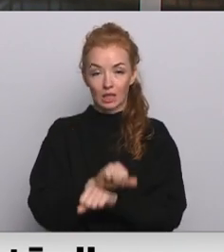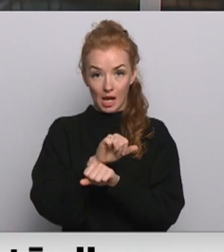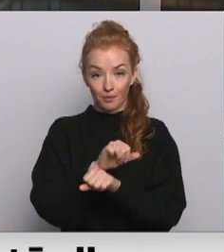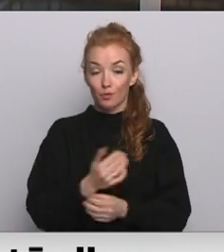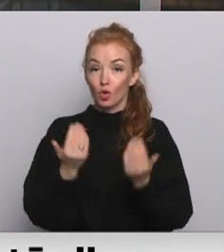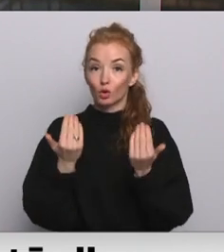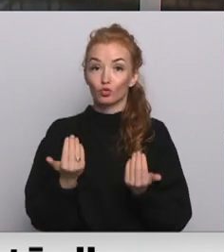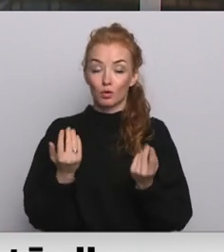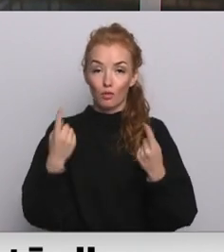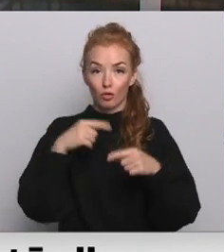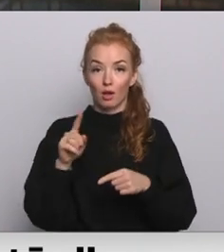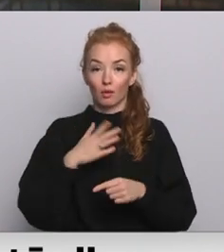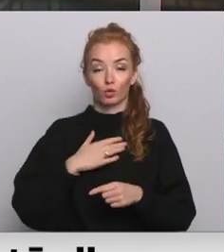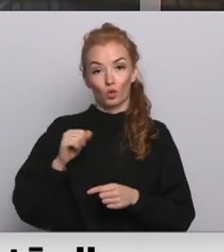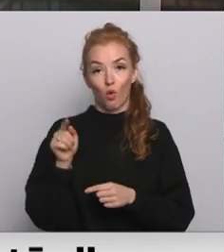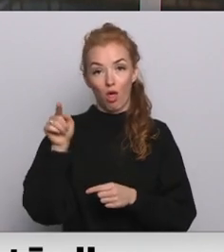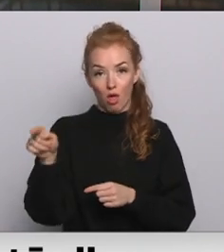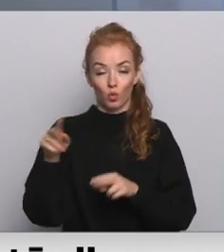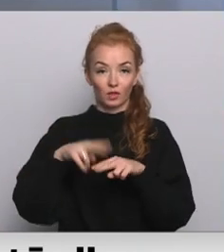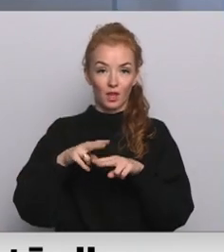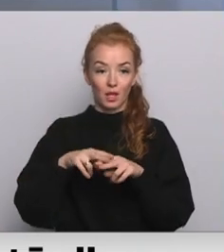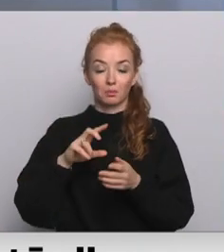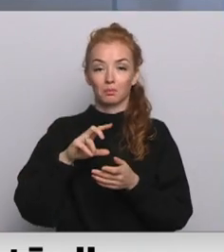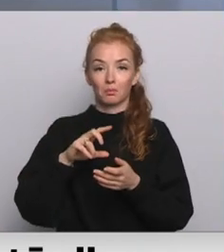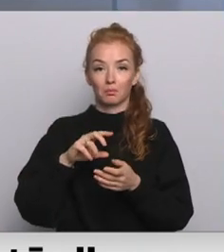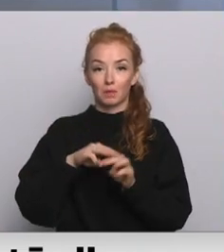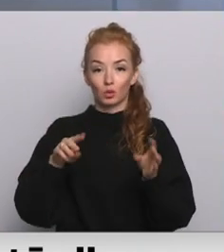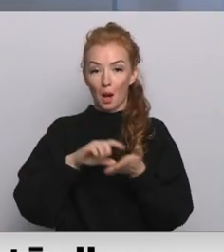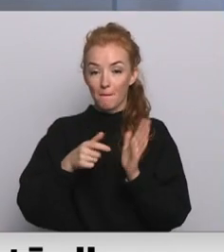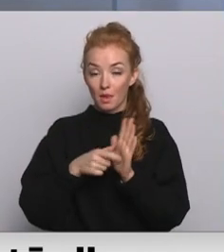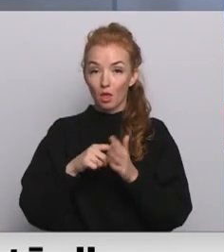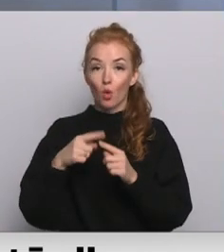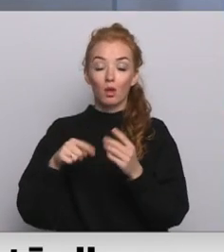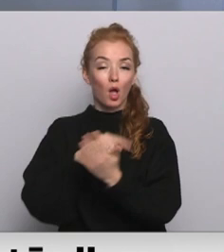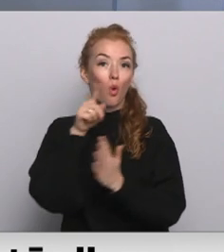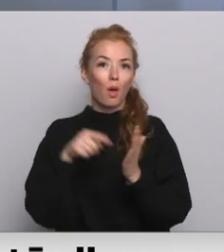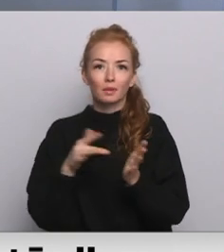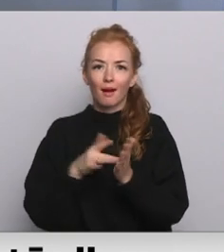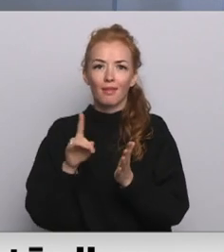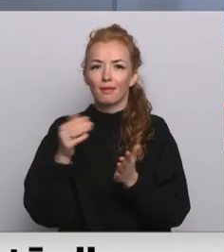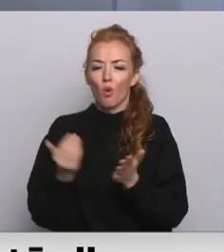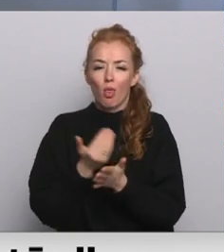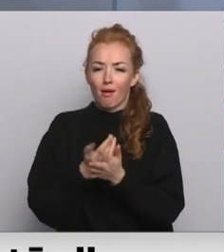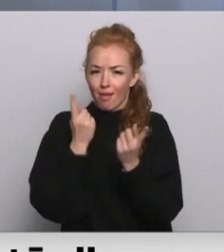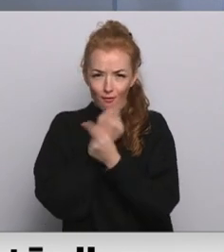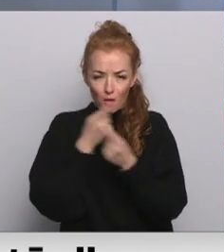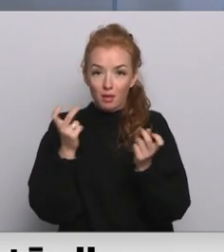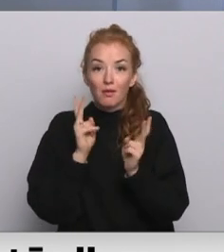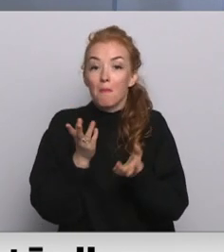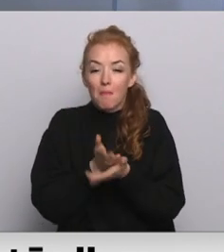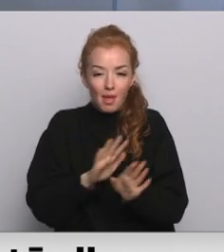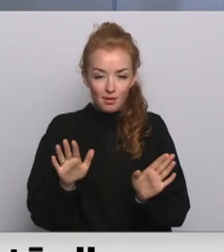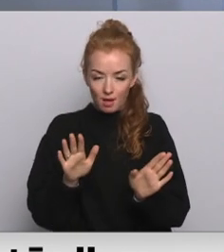Ministru kabinetā šobrīd atrodas man kolēģa Vita Anstrate. Sveika, Vita! Kādas tad ir jaunākā informācija? Kā ir beigušās sarunas?